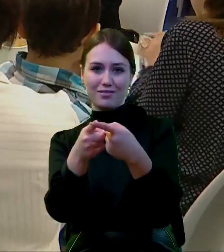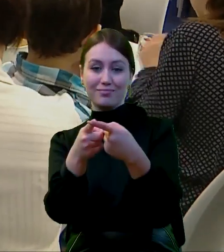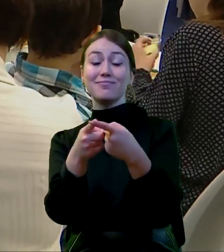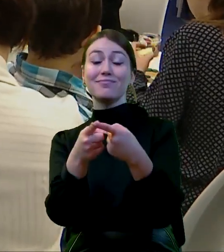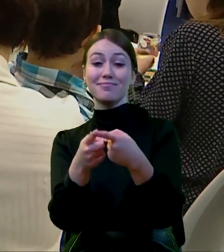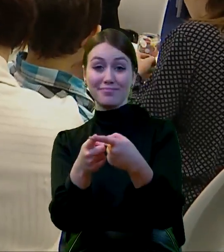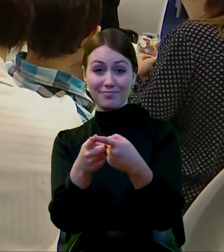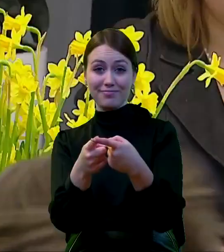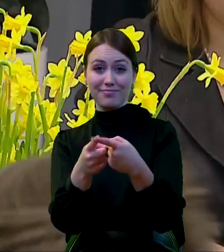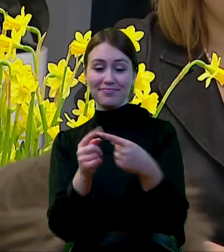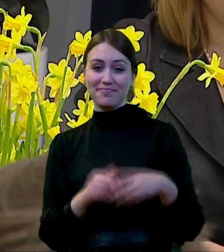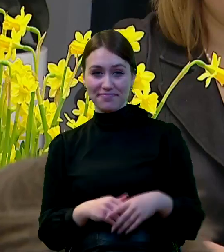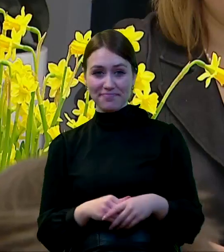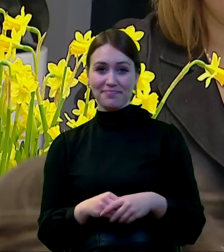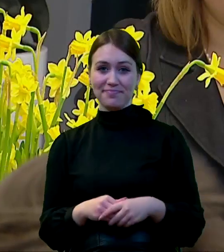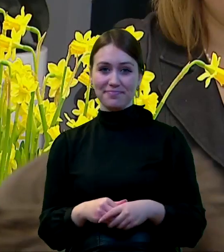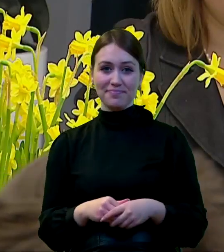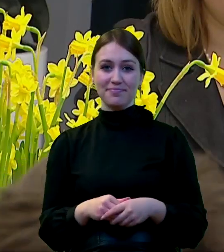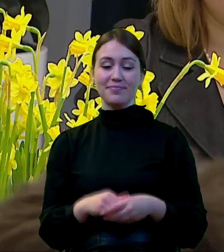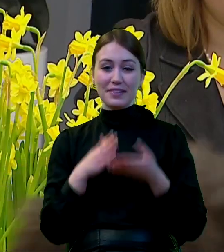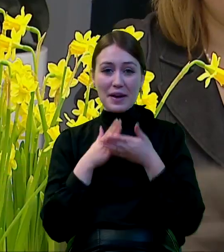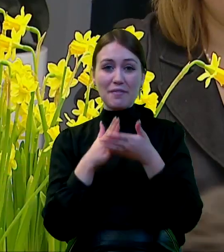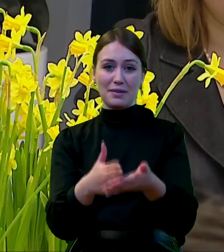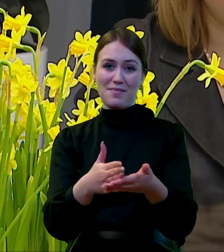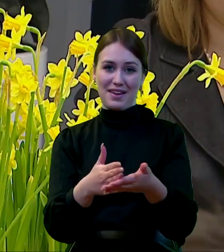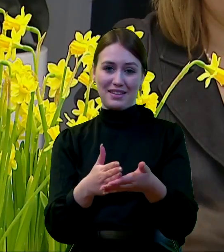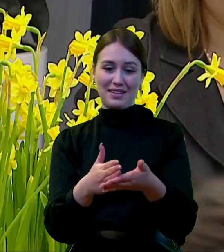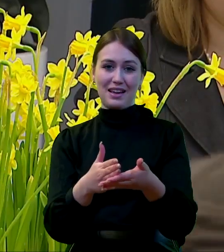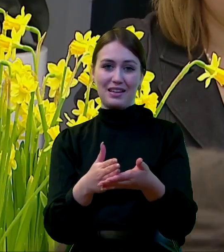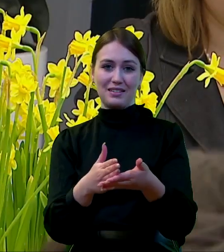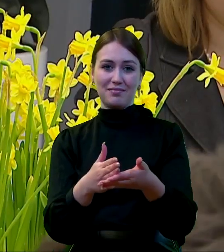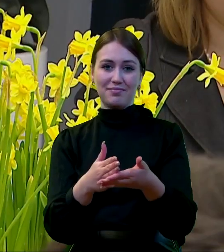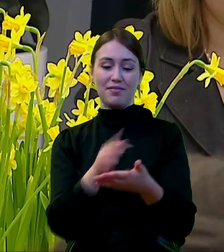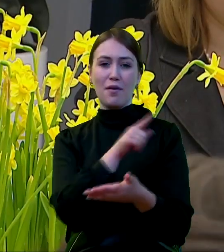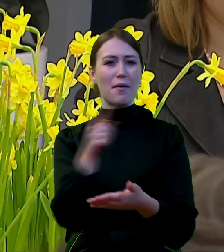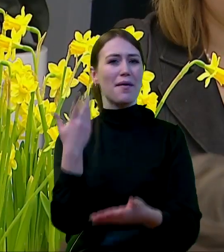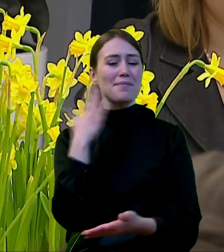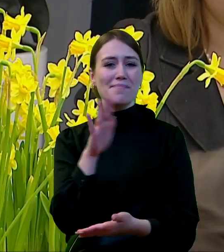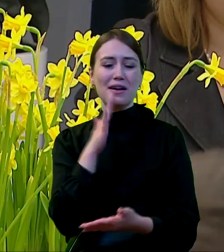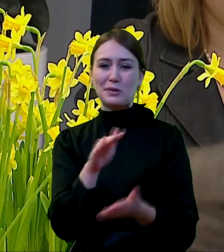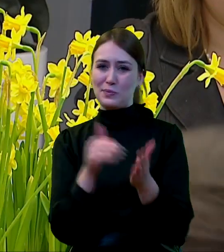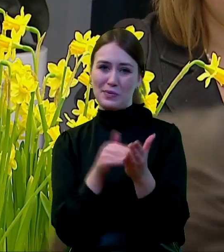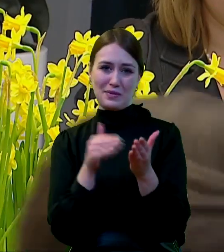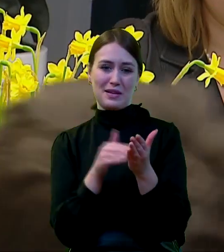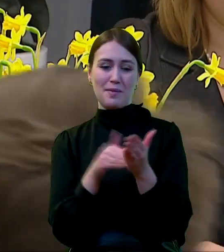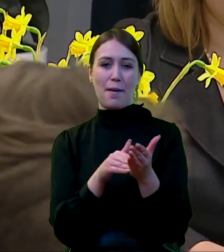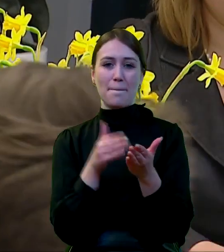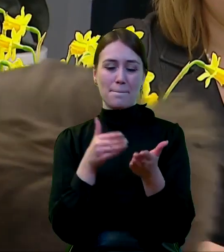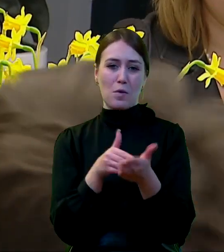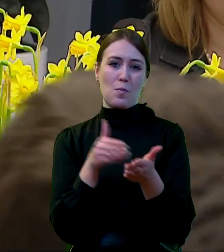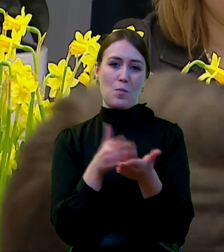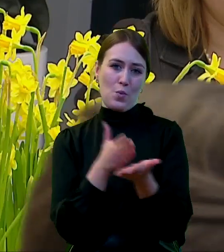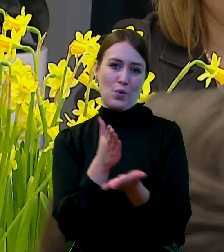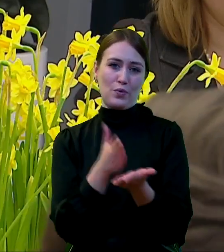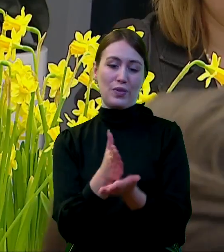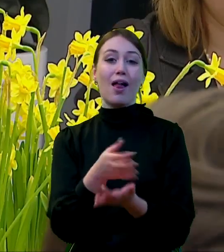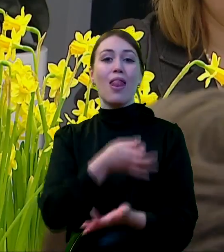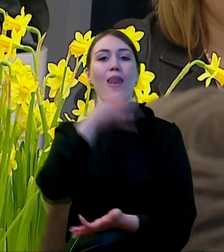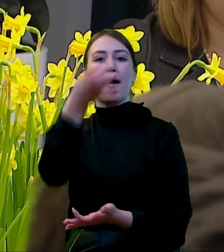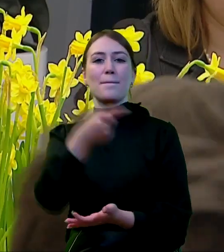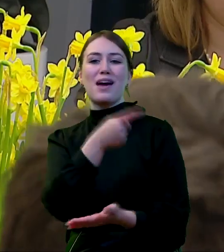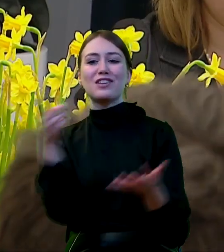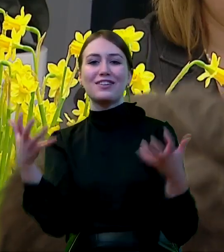jakim jest wsparcie tych, którzy najbardziej potrzebują pomocy. Poprawa